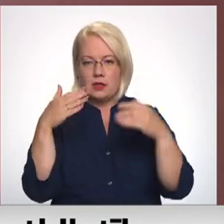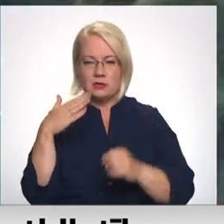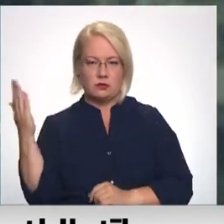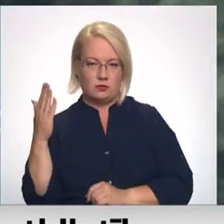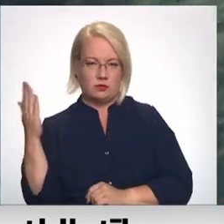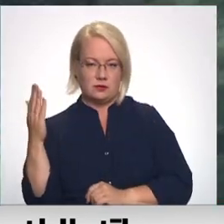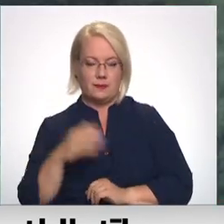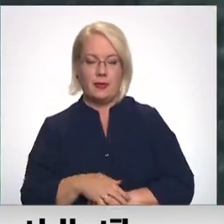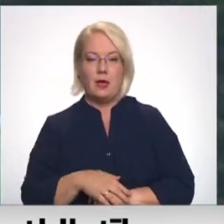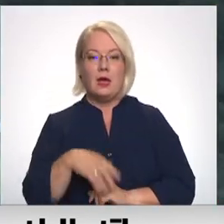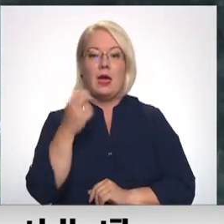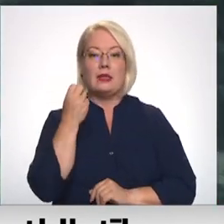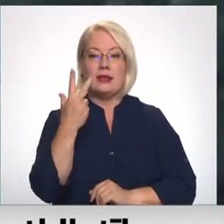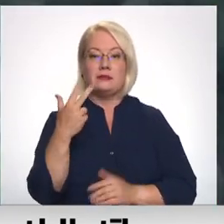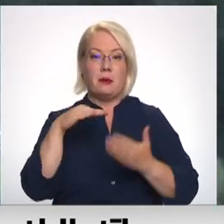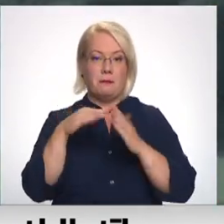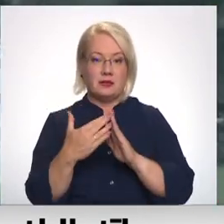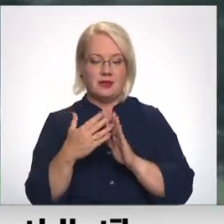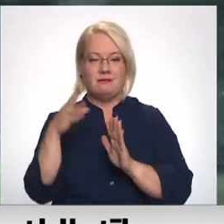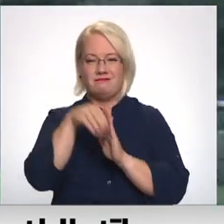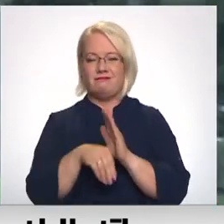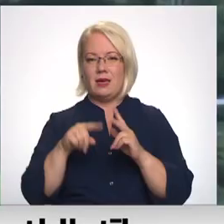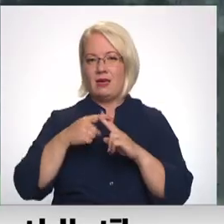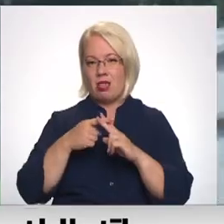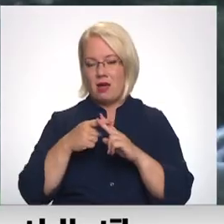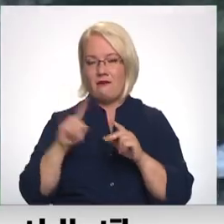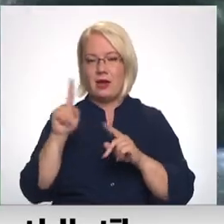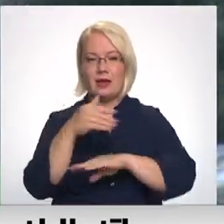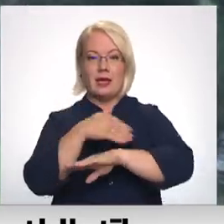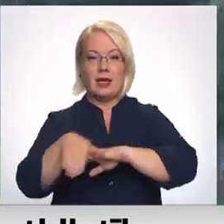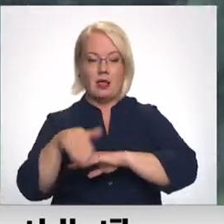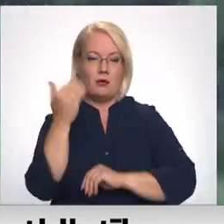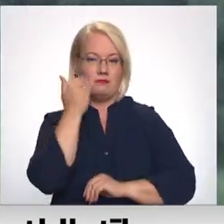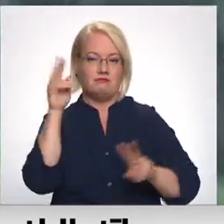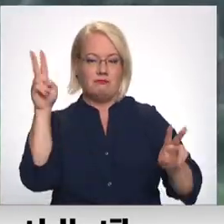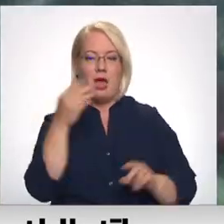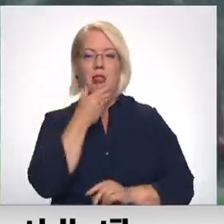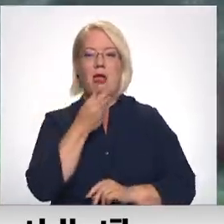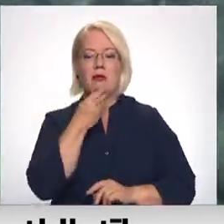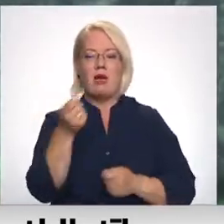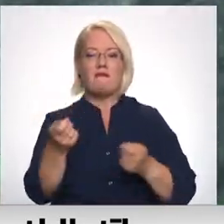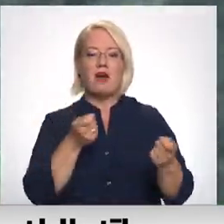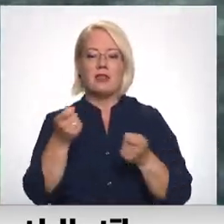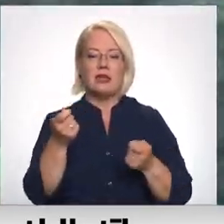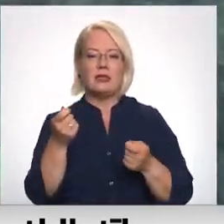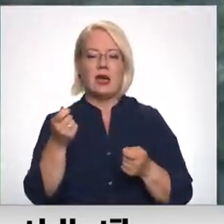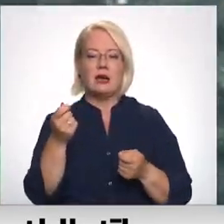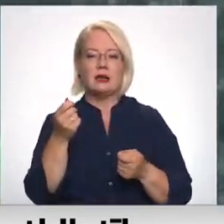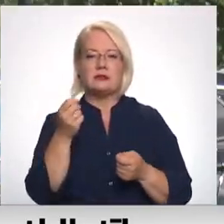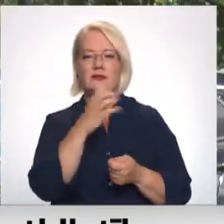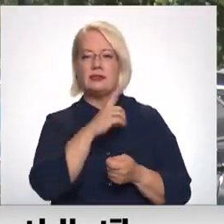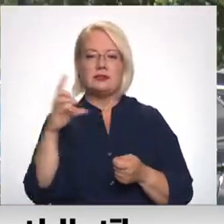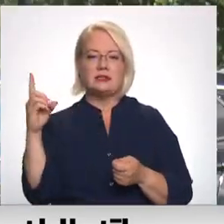13 pilsētās tostarp arī Jaugavā atroda cīla, kas nosaukta ļeņina vadītās Visavienības pionieru